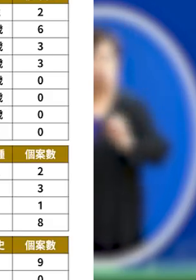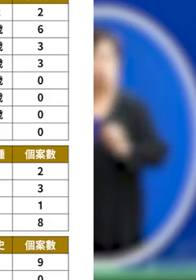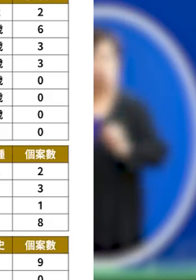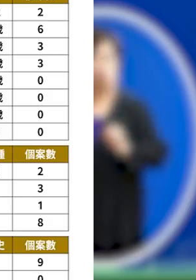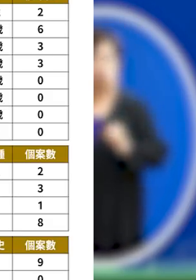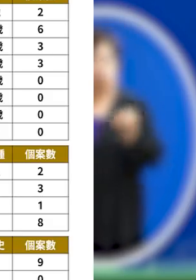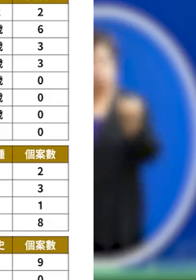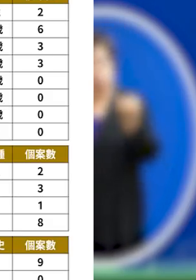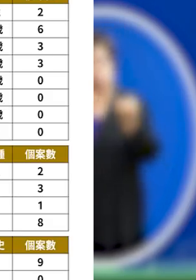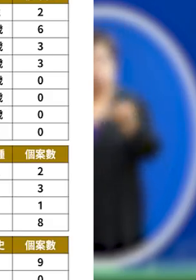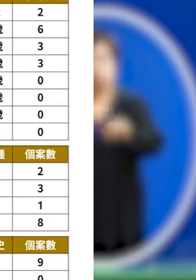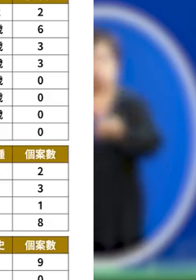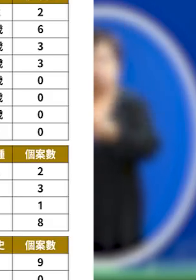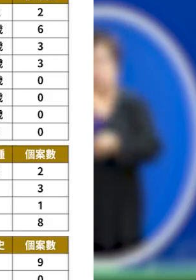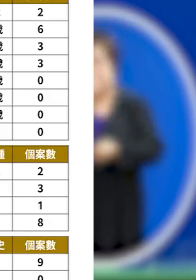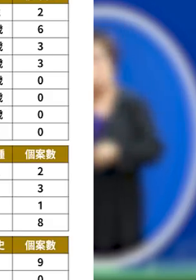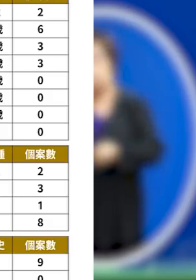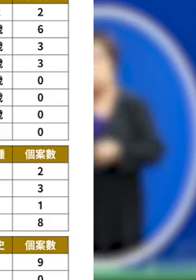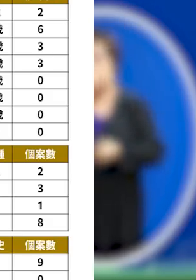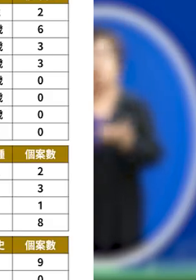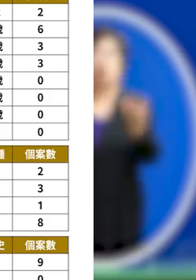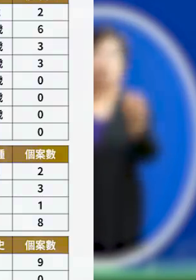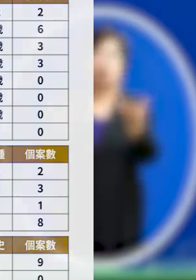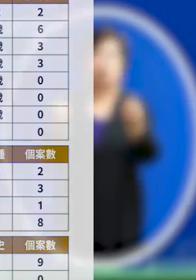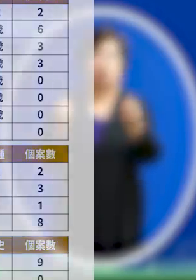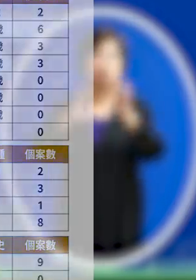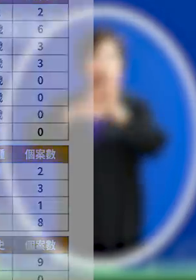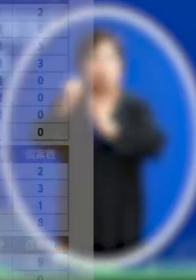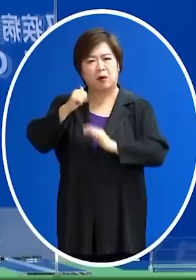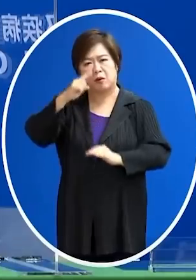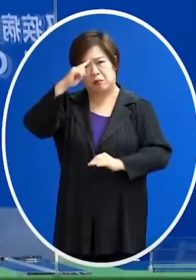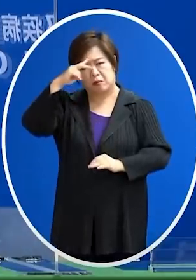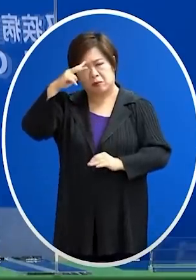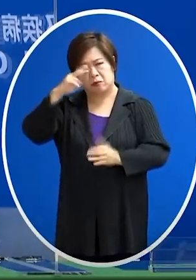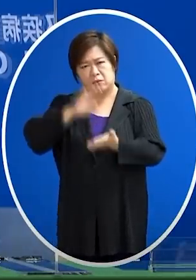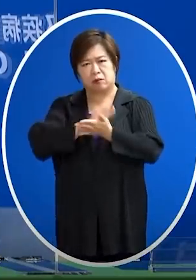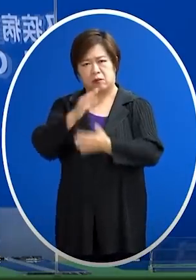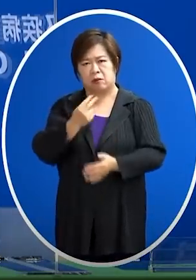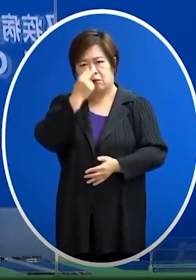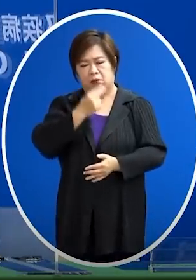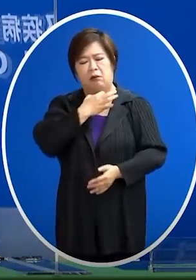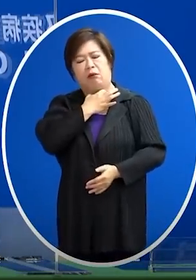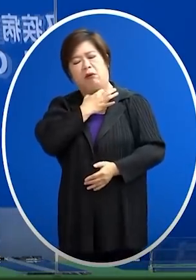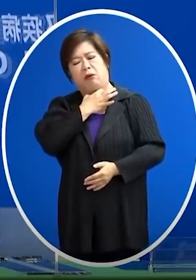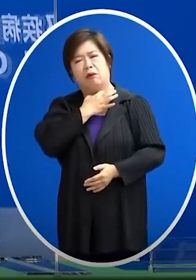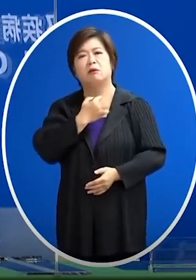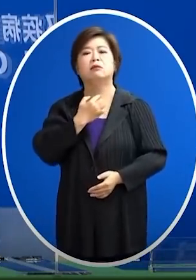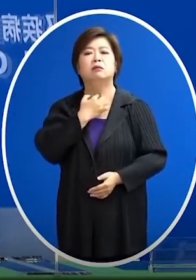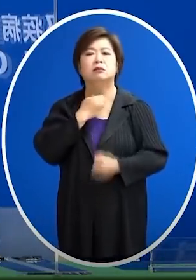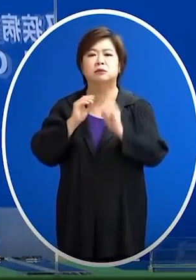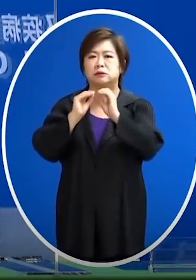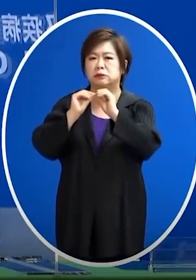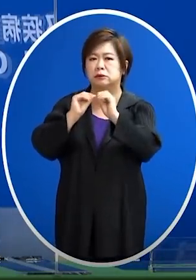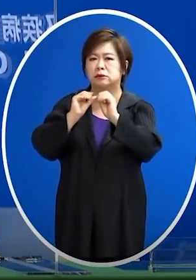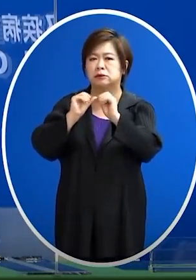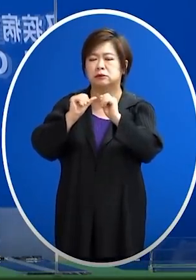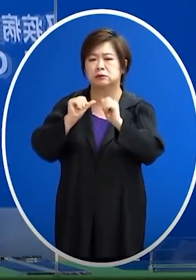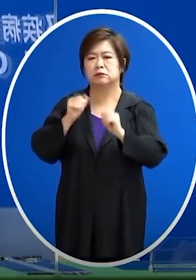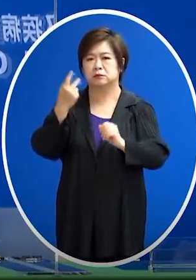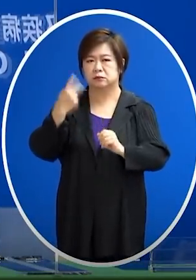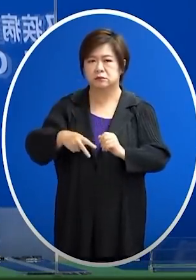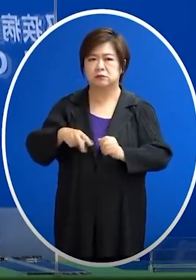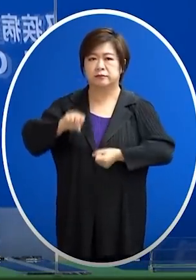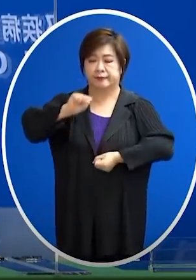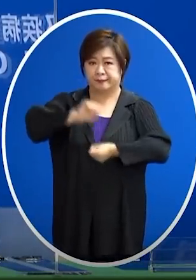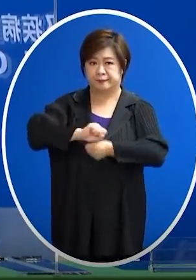時並沒有建議或給予採檢 那回家之後大概隔2天 有出現呼吸困難跟這個喉嚨沙啞那有這個